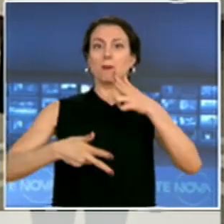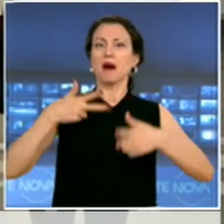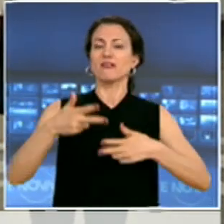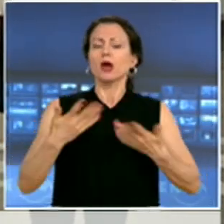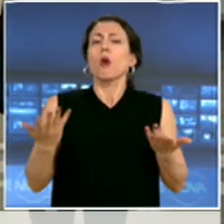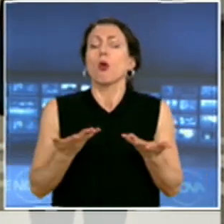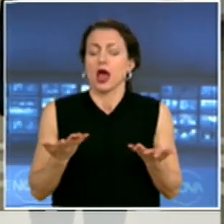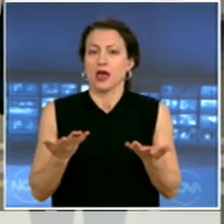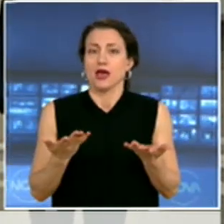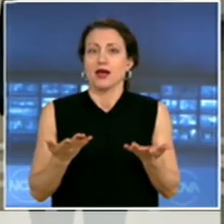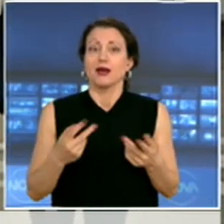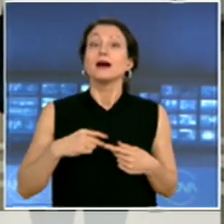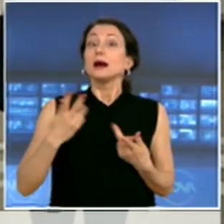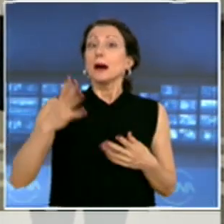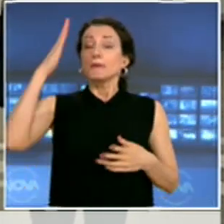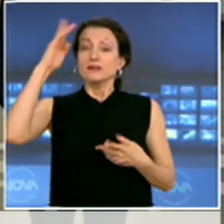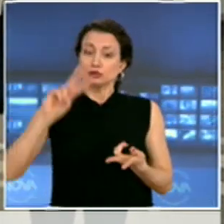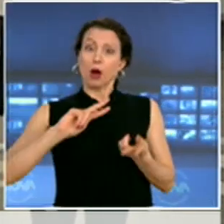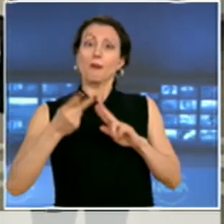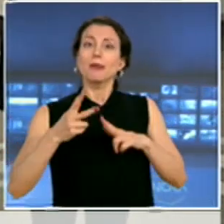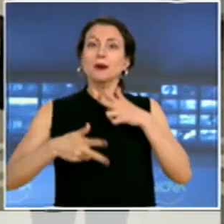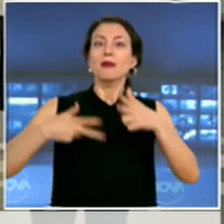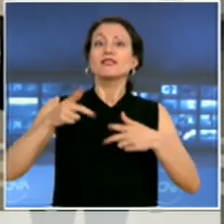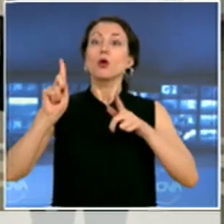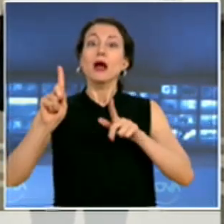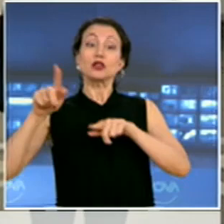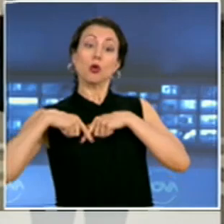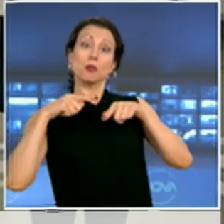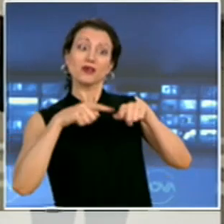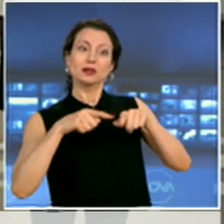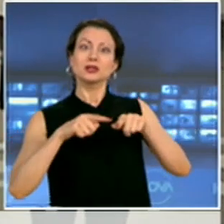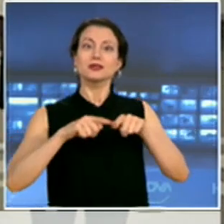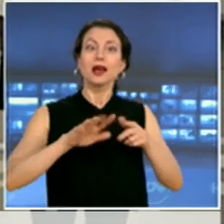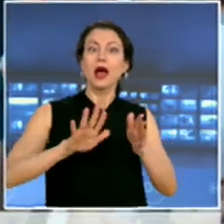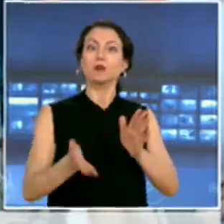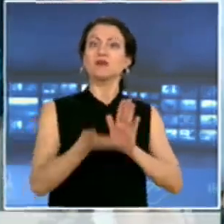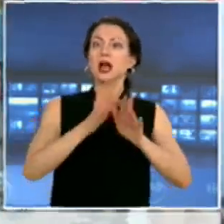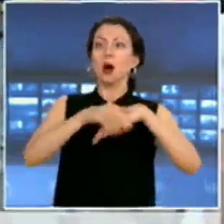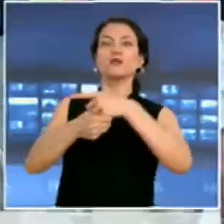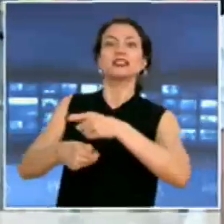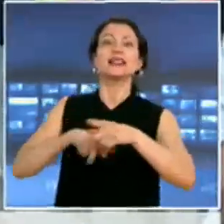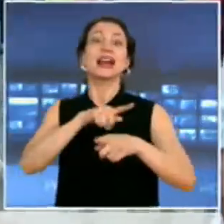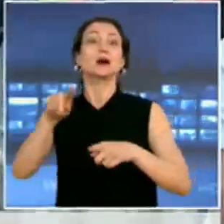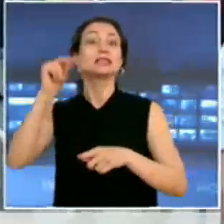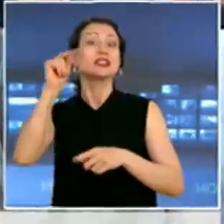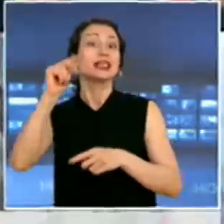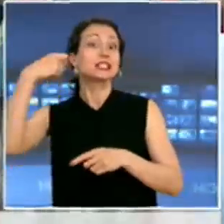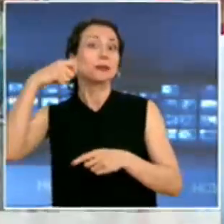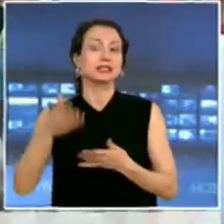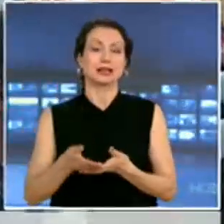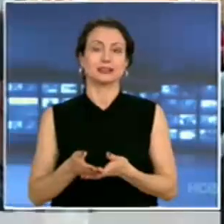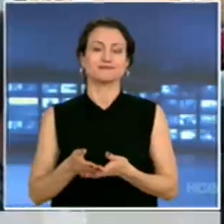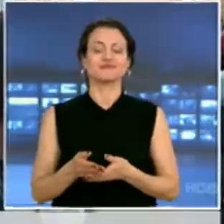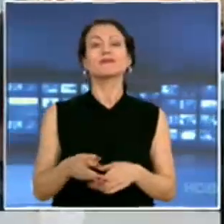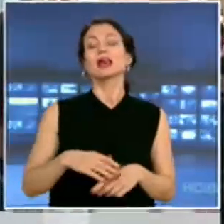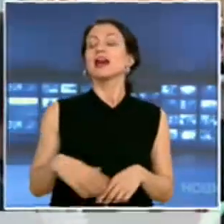Правителството се превърне в мафия, когато прокуратурата повдигна обидение към съветници на господин президент. Вице-премиерът Томислав Дончев призова за